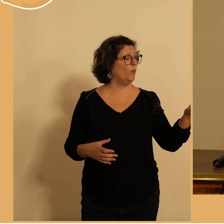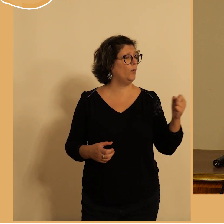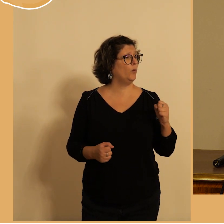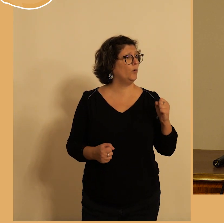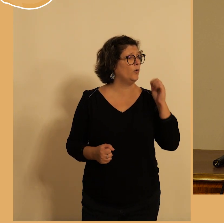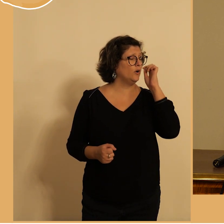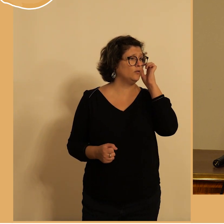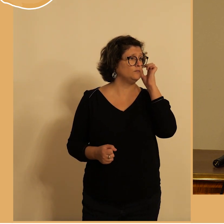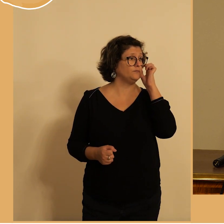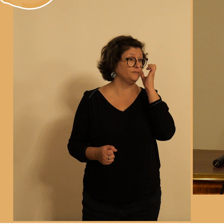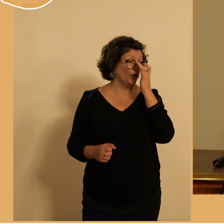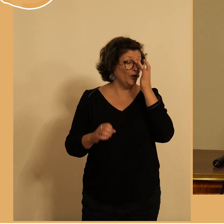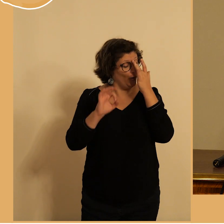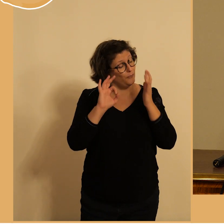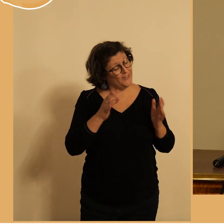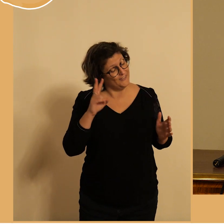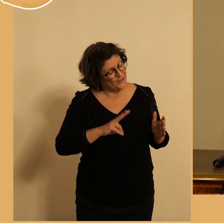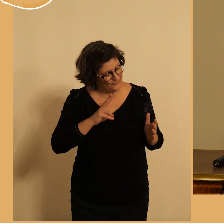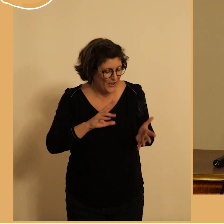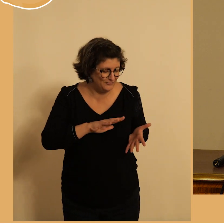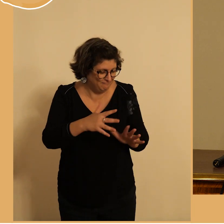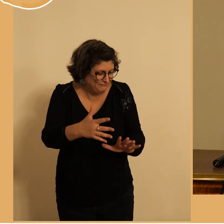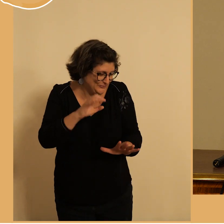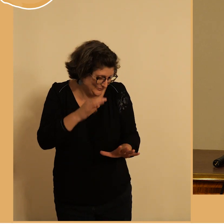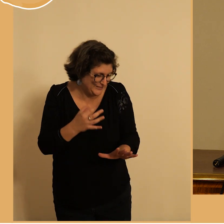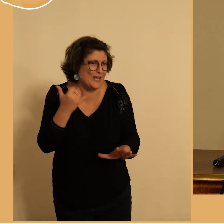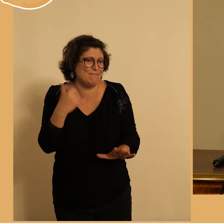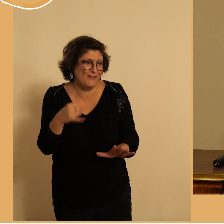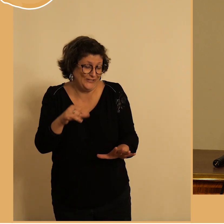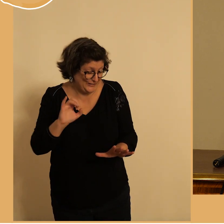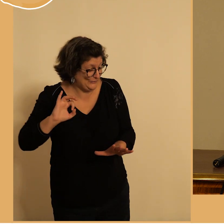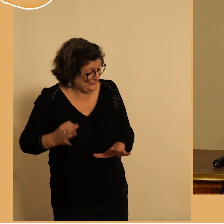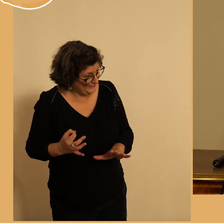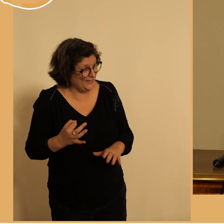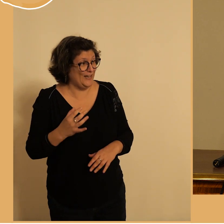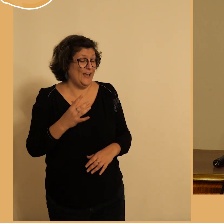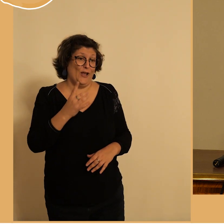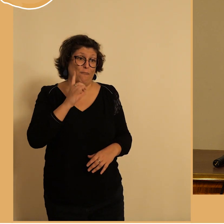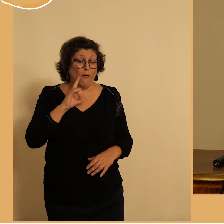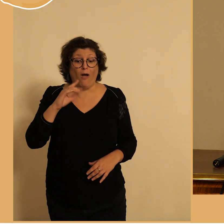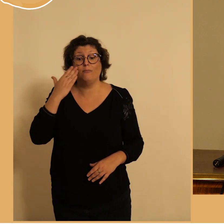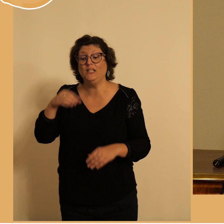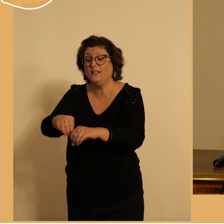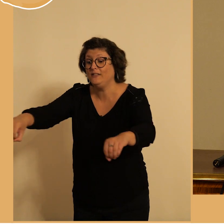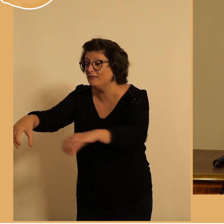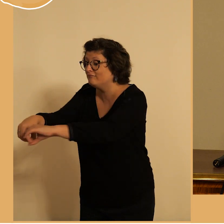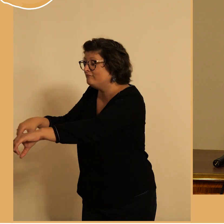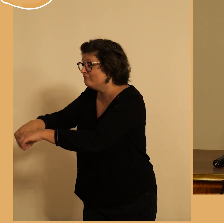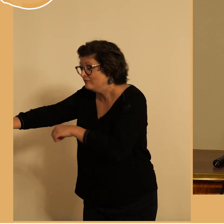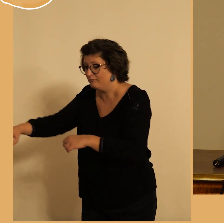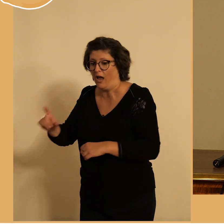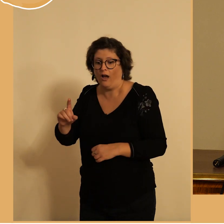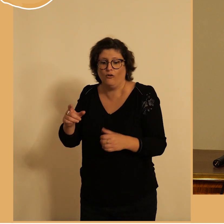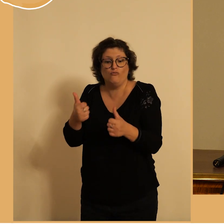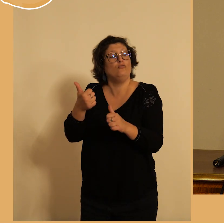merci on progresse mais il encore du travail à faire parce que c'est un éventuellement un entretien au quotidien par rapport aux arceaux-vélo depuis qu